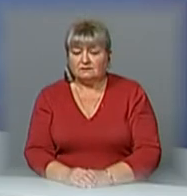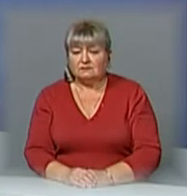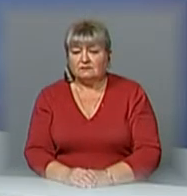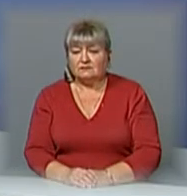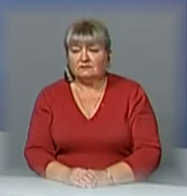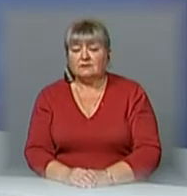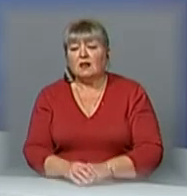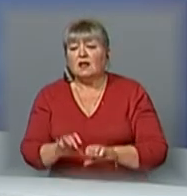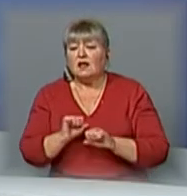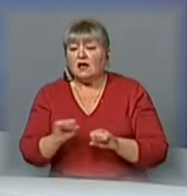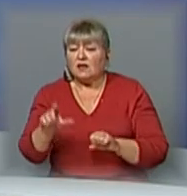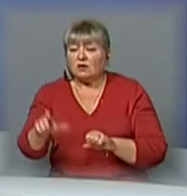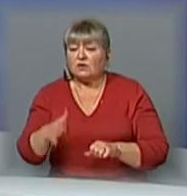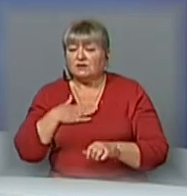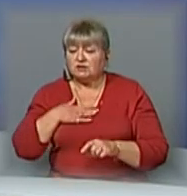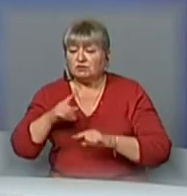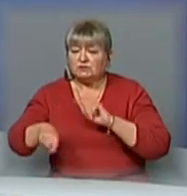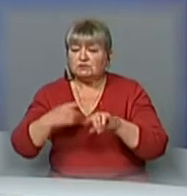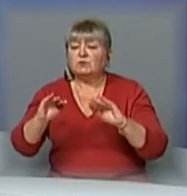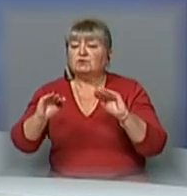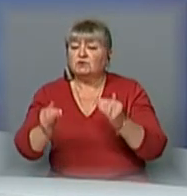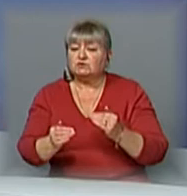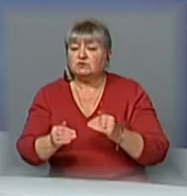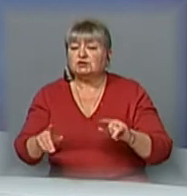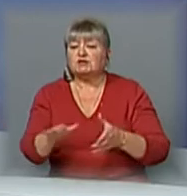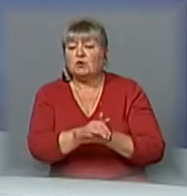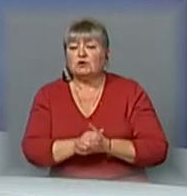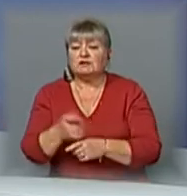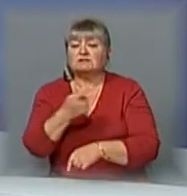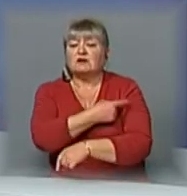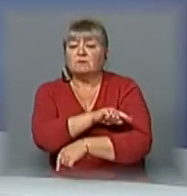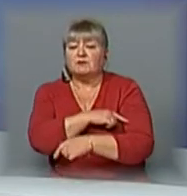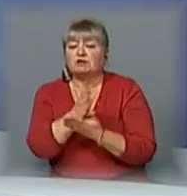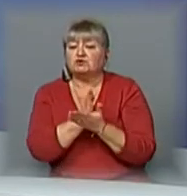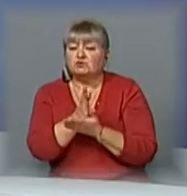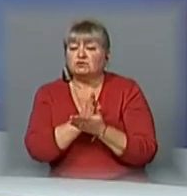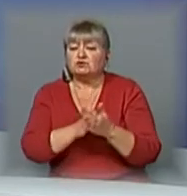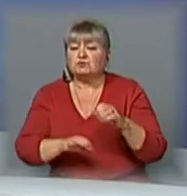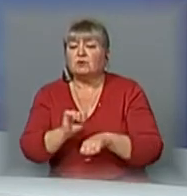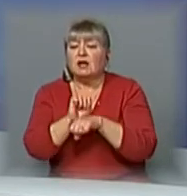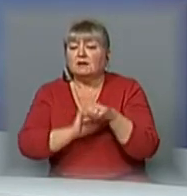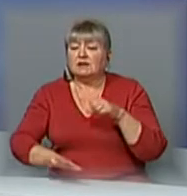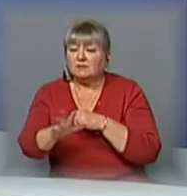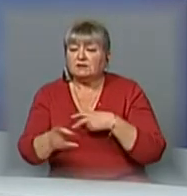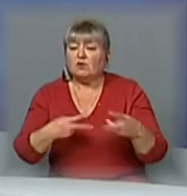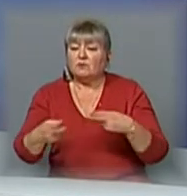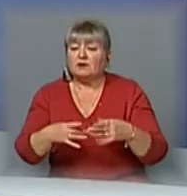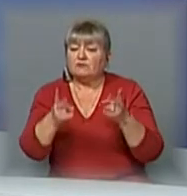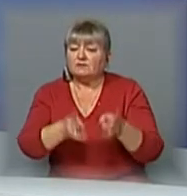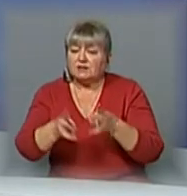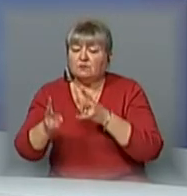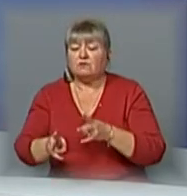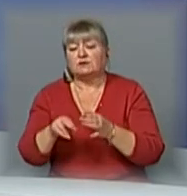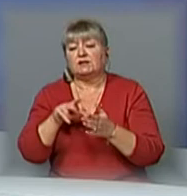Герой нашого наступного сюжету організував медичну службу на Майдані. Оперував травмованих та йшов на переговори із